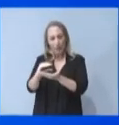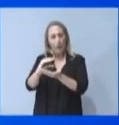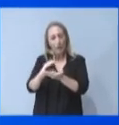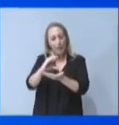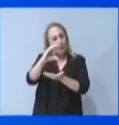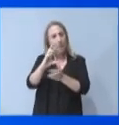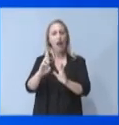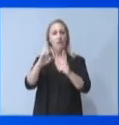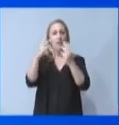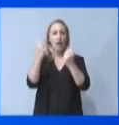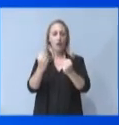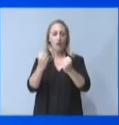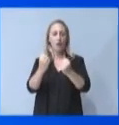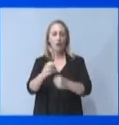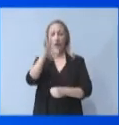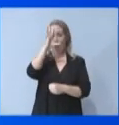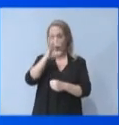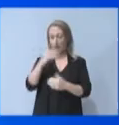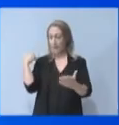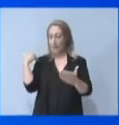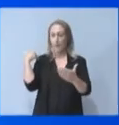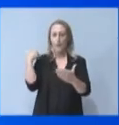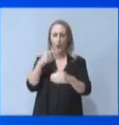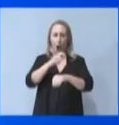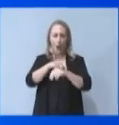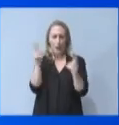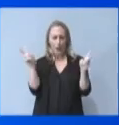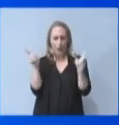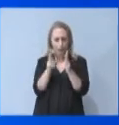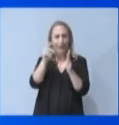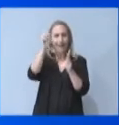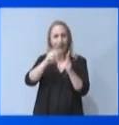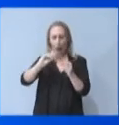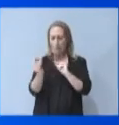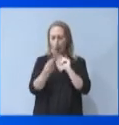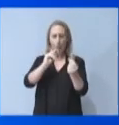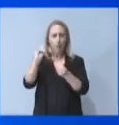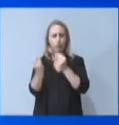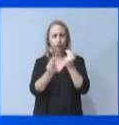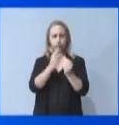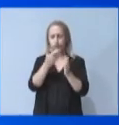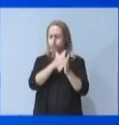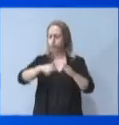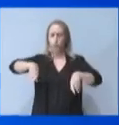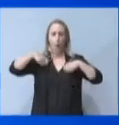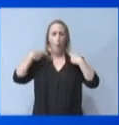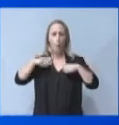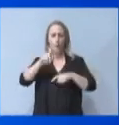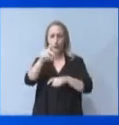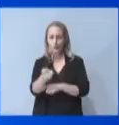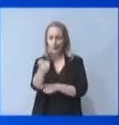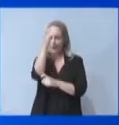Πράγματι, όσα έγιναν σε ένα τόσο πυκνό χρονικό διάστημα, είναι ίσως δύσκολο να συγκρατηθούν στη μνήμη.